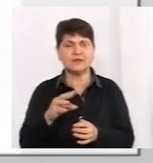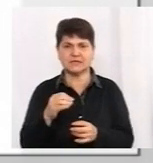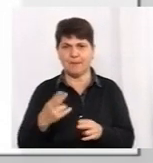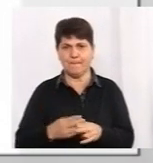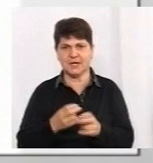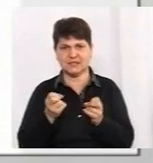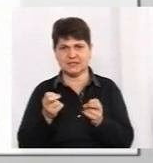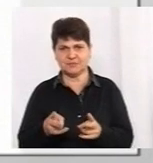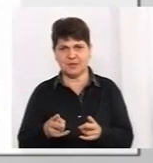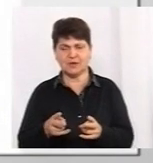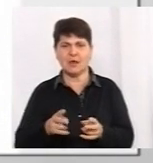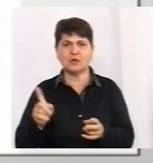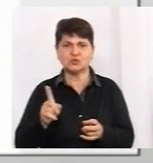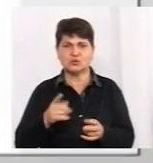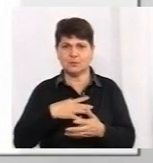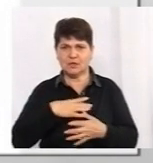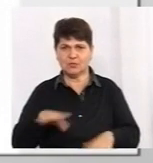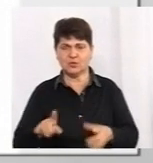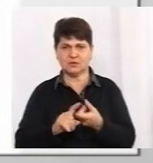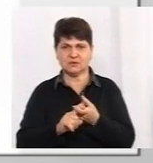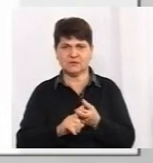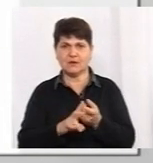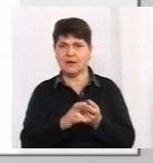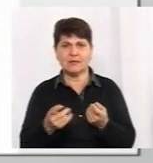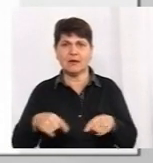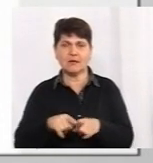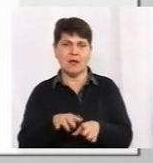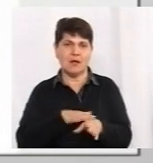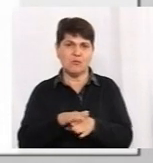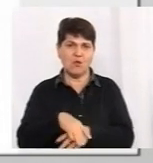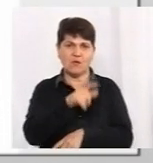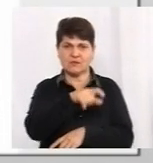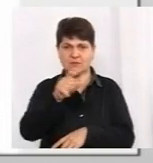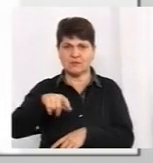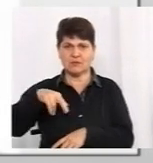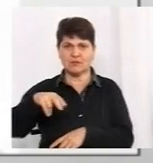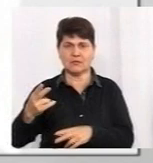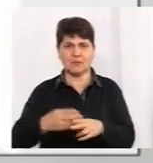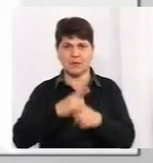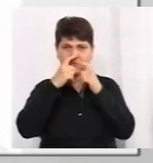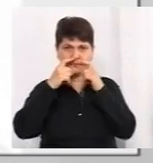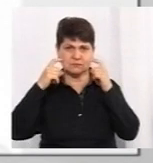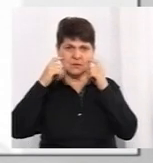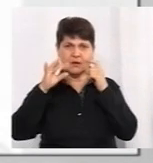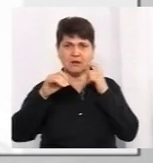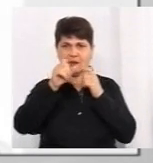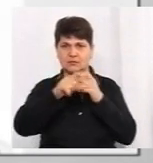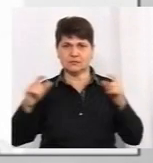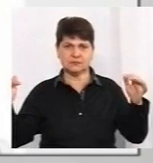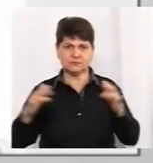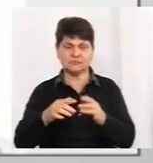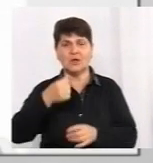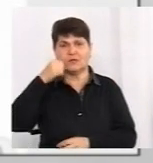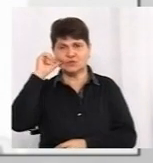безпеки задля уникнення зараження. А не як зараз, знову повно ходять без масок та масові скупчення. Спостерігала вчора